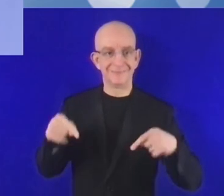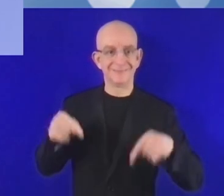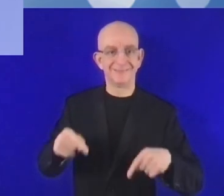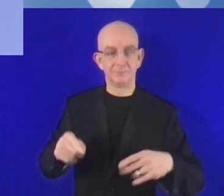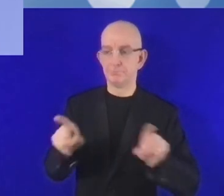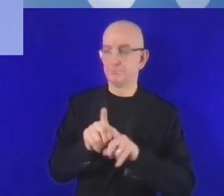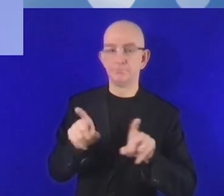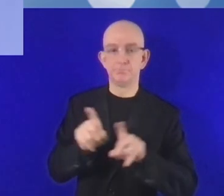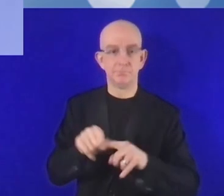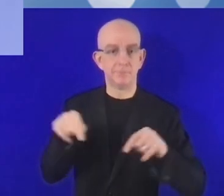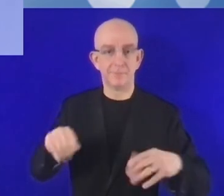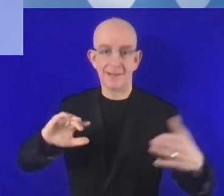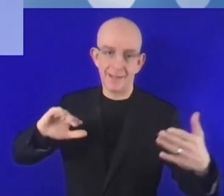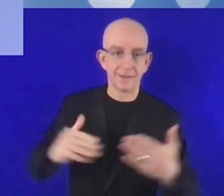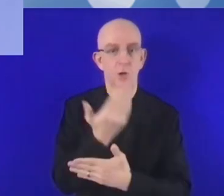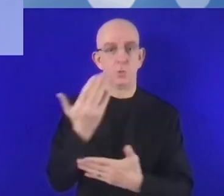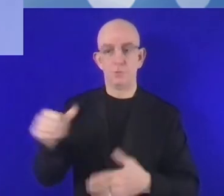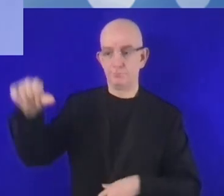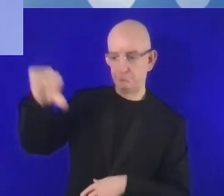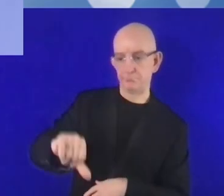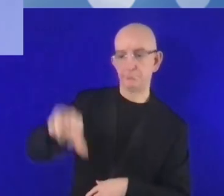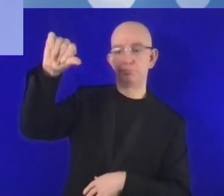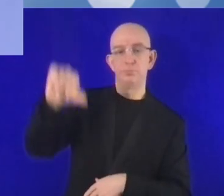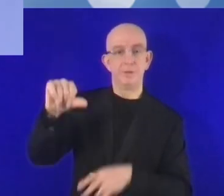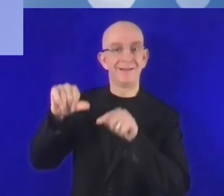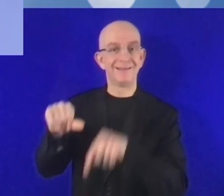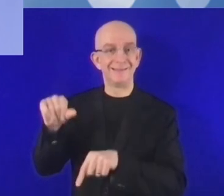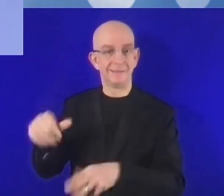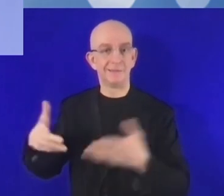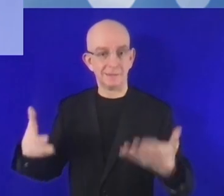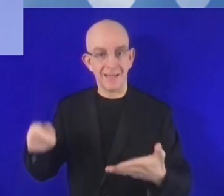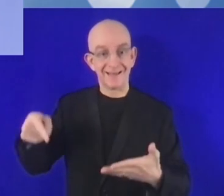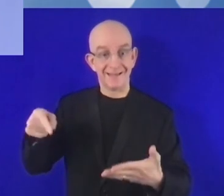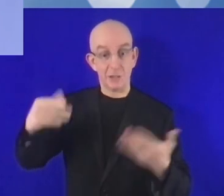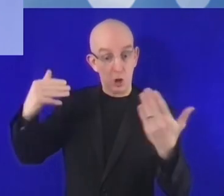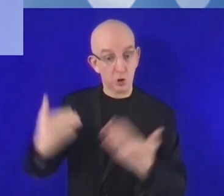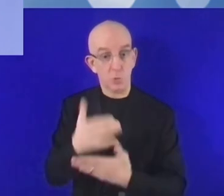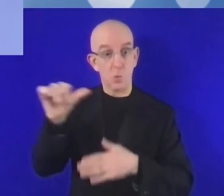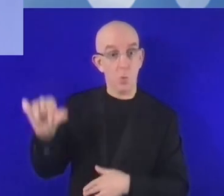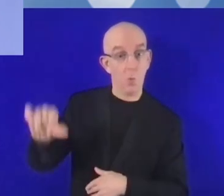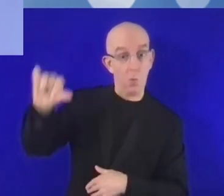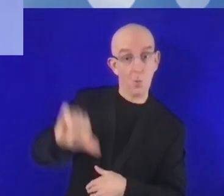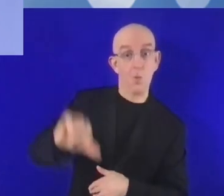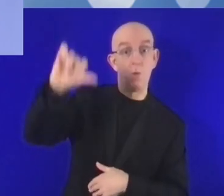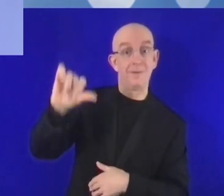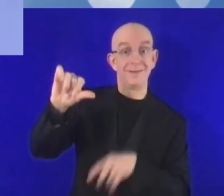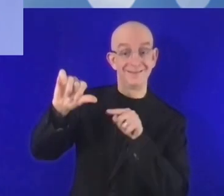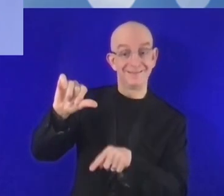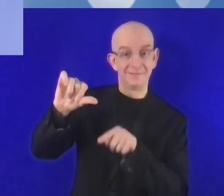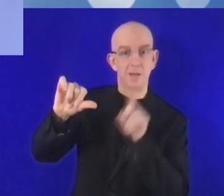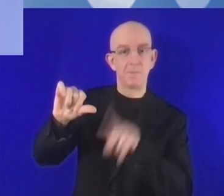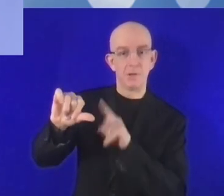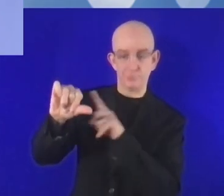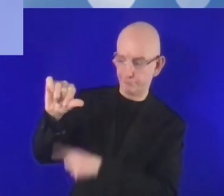فنعرف أن البيانات والموطيات وإدارتها هي كإدارة الثروة النفطية في وقتنا الحالي.